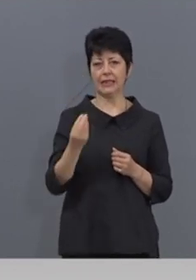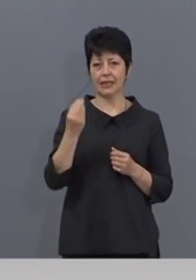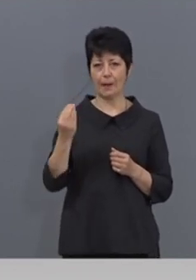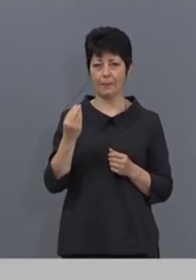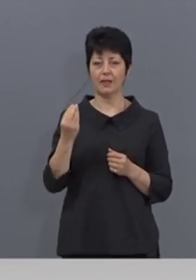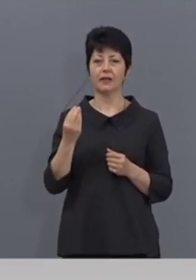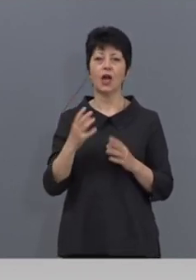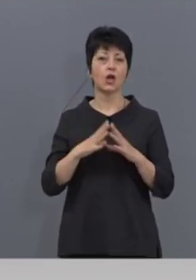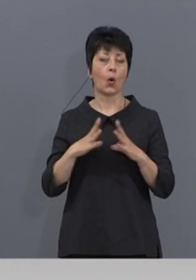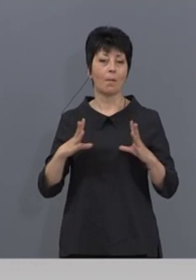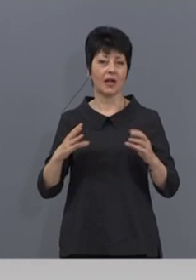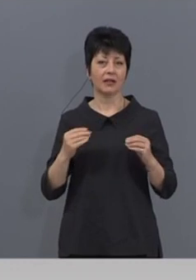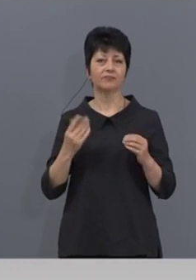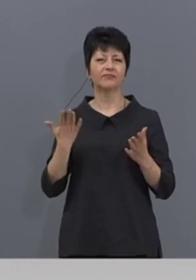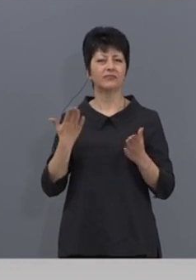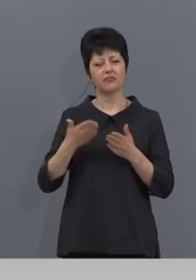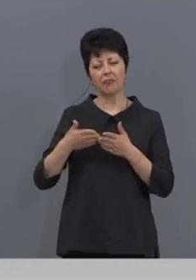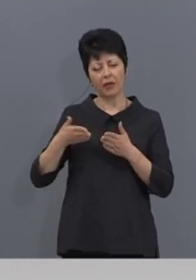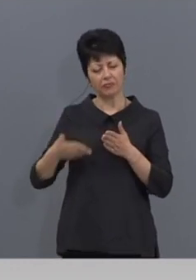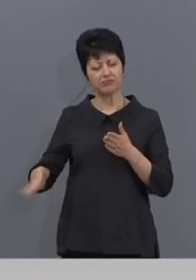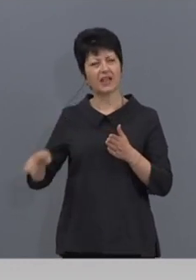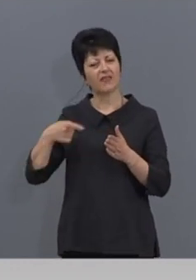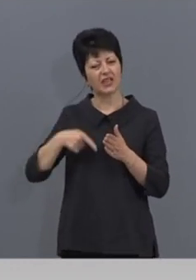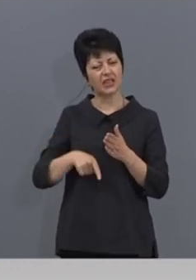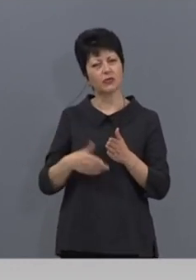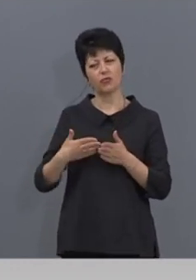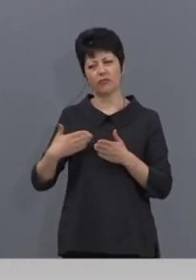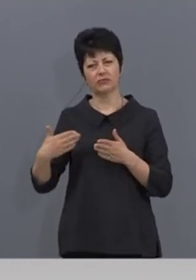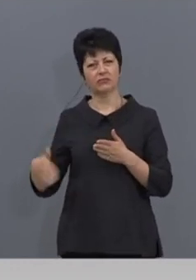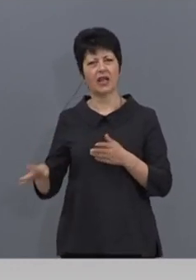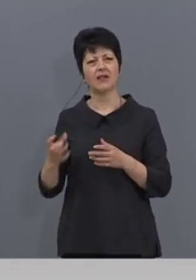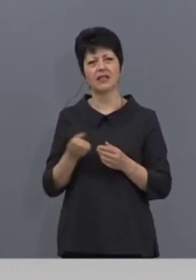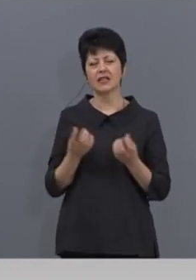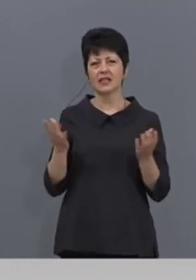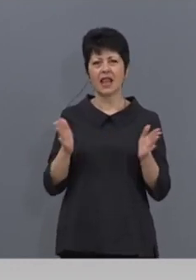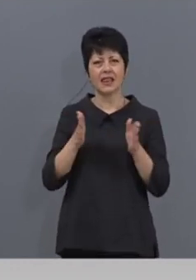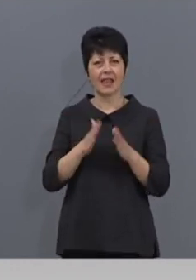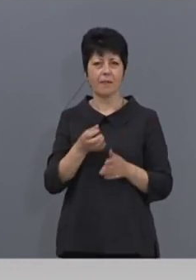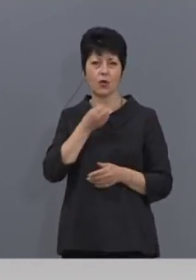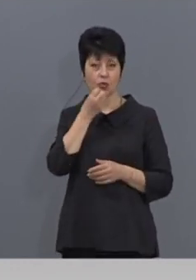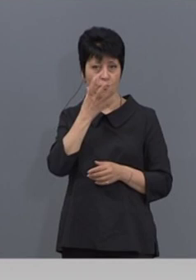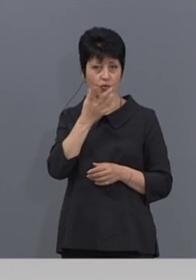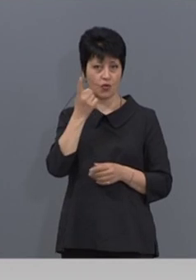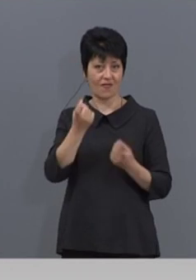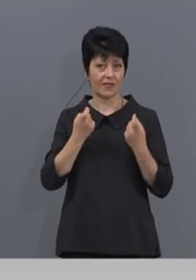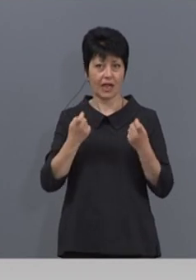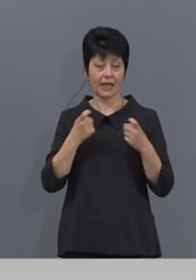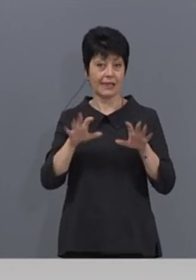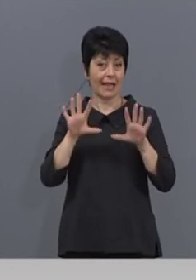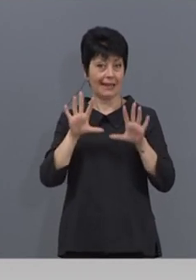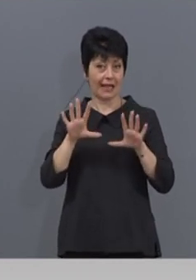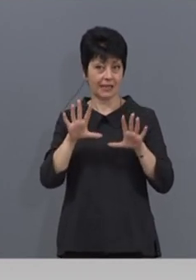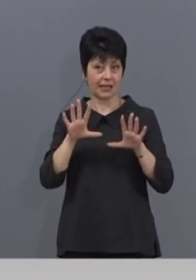разбира се в дъното са, т.е. с най-малко случаи, Гръция 10 случая и